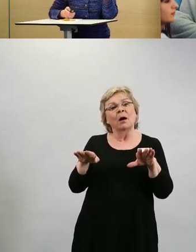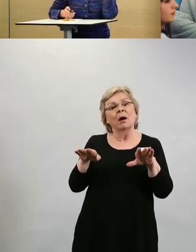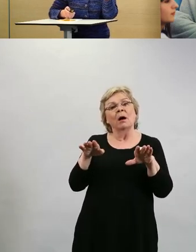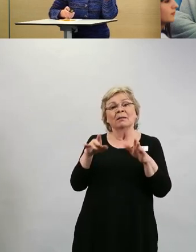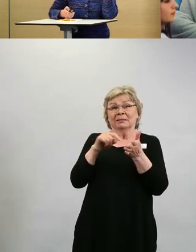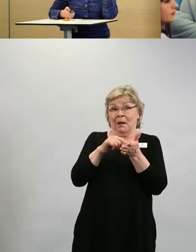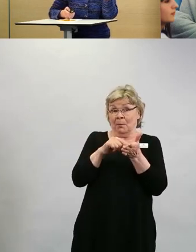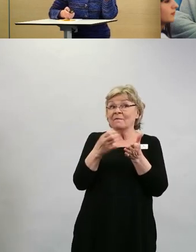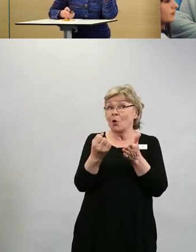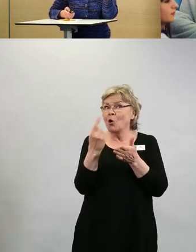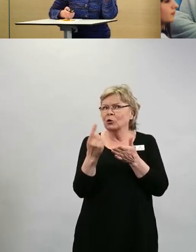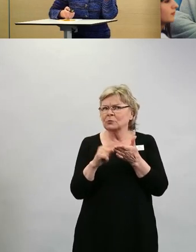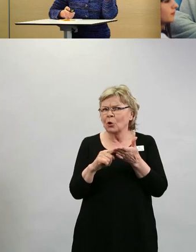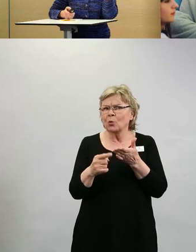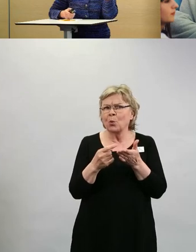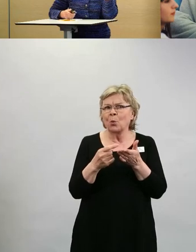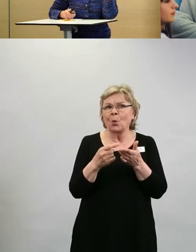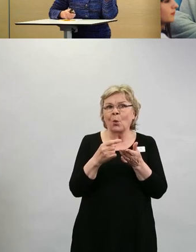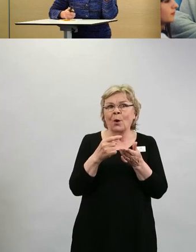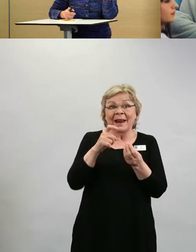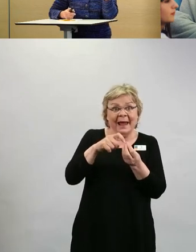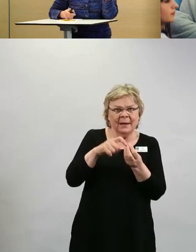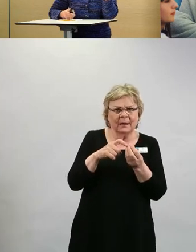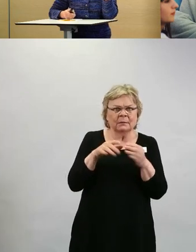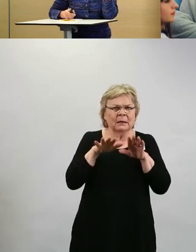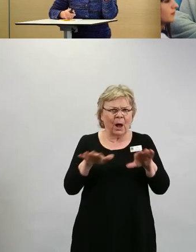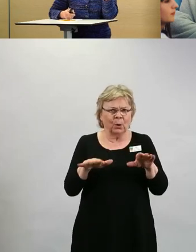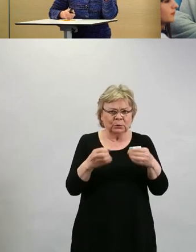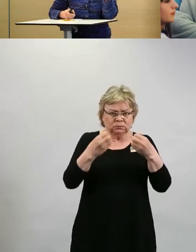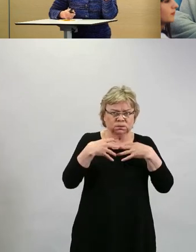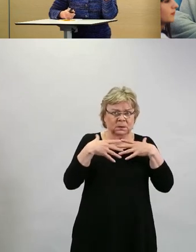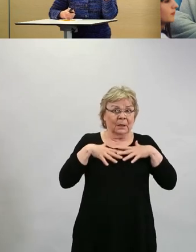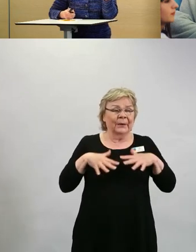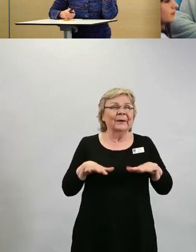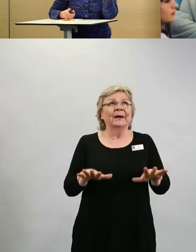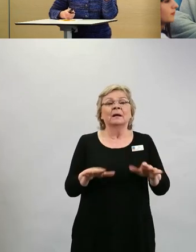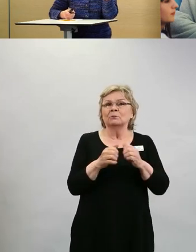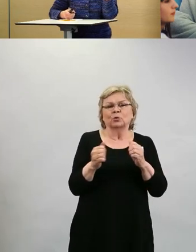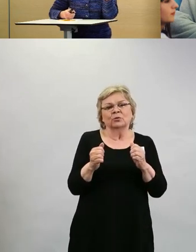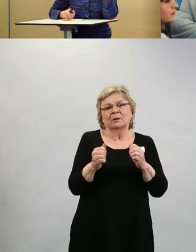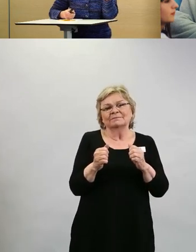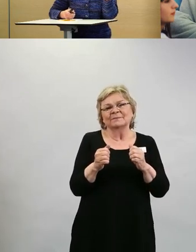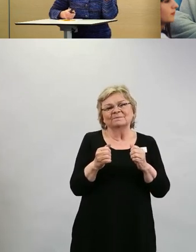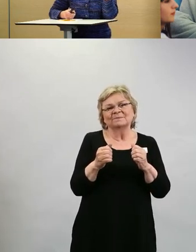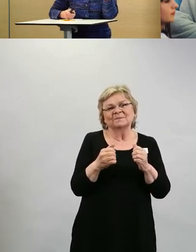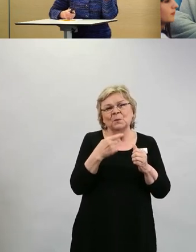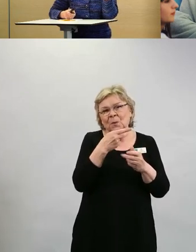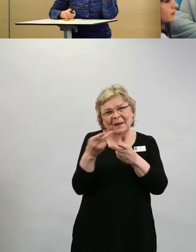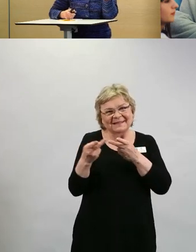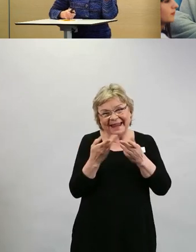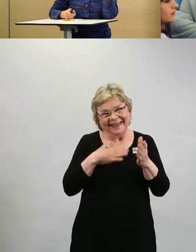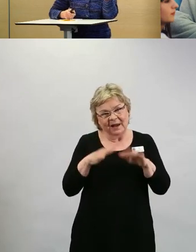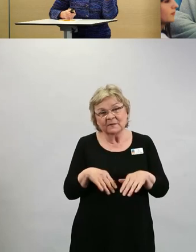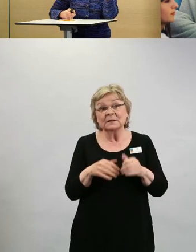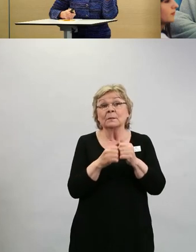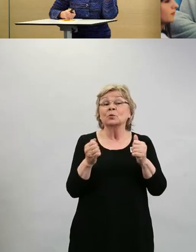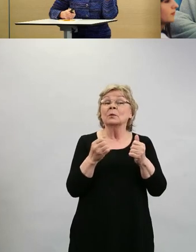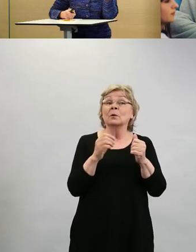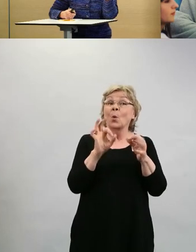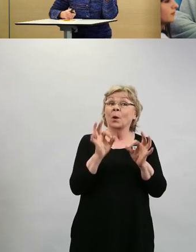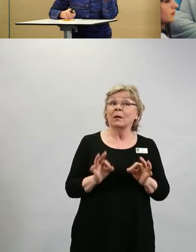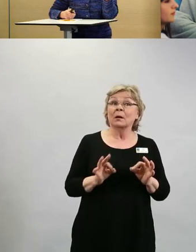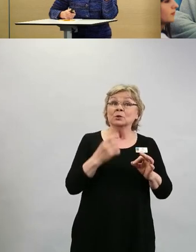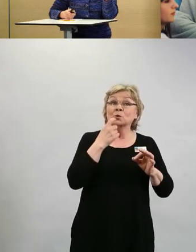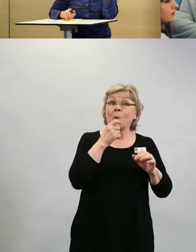tabletinkin sitä ennen. Se on äärimmäinen tilanne. Kaiken kaikkiaan jos me katsotaan, että mikä tämä rokotushalukkuus suomalaisissa